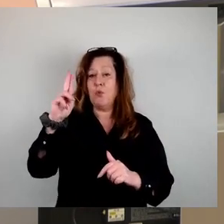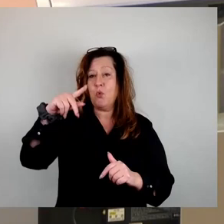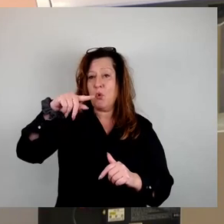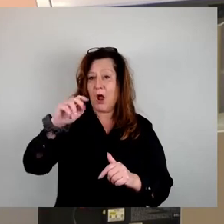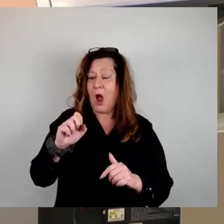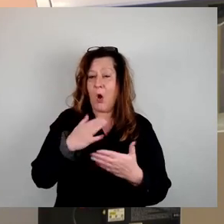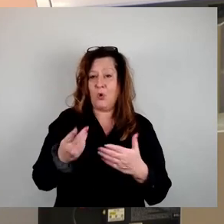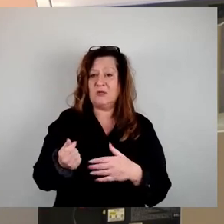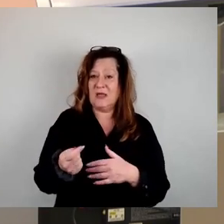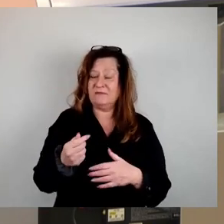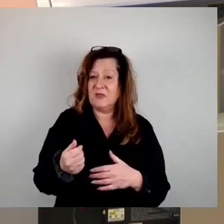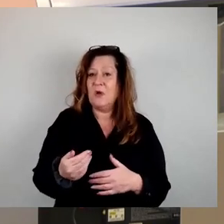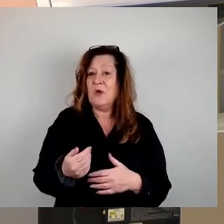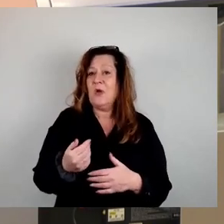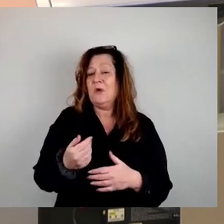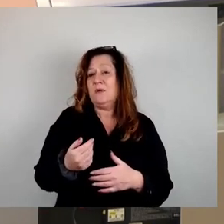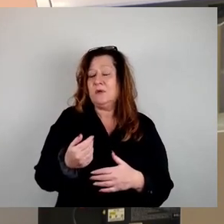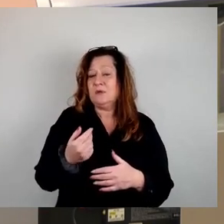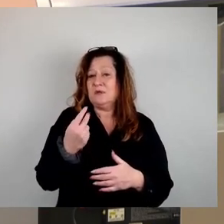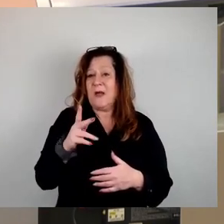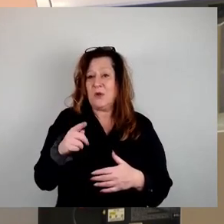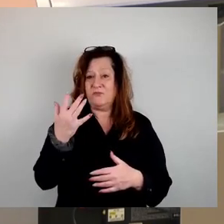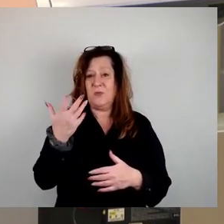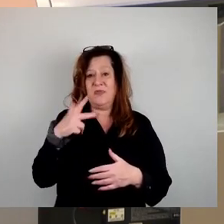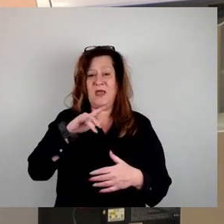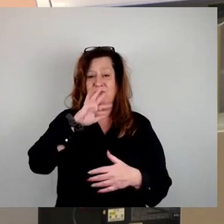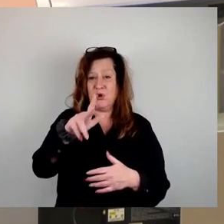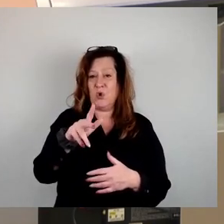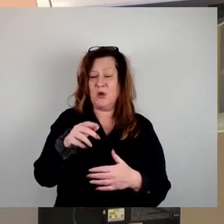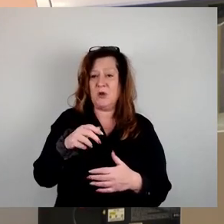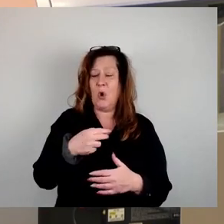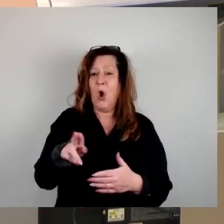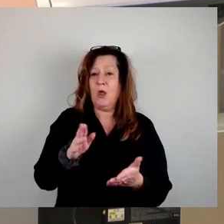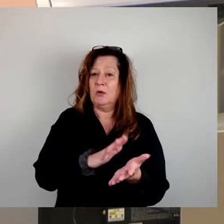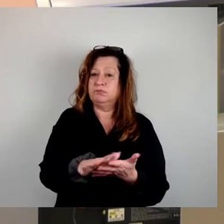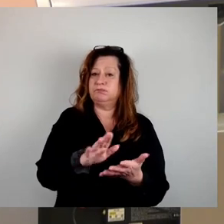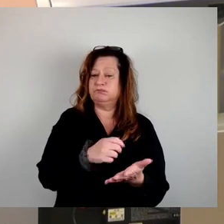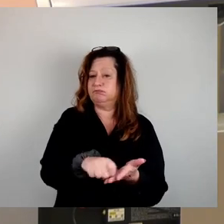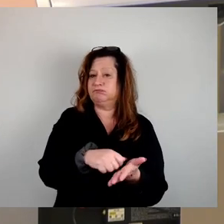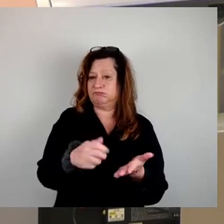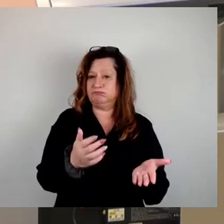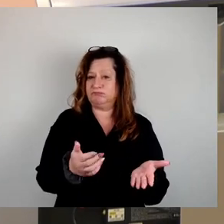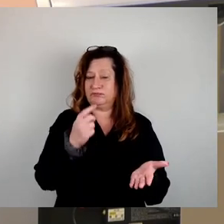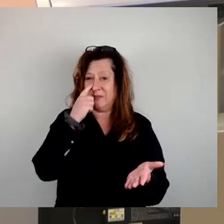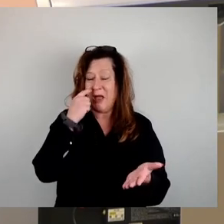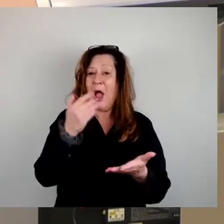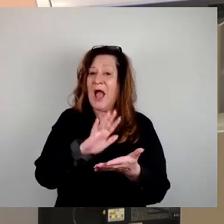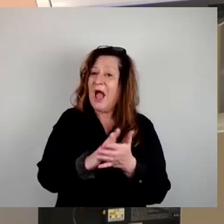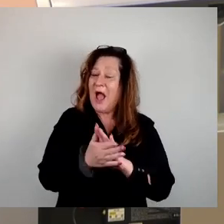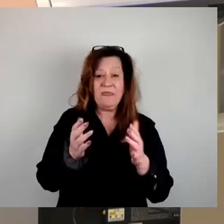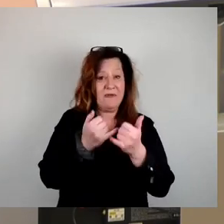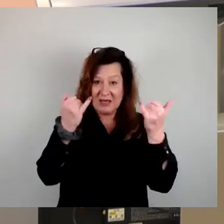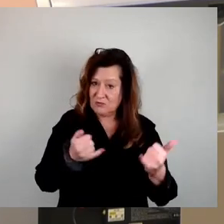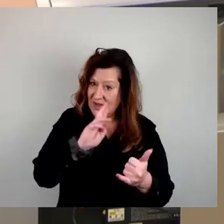235 Millionen Euro gerne ausgegeben werden. Und für das Ansiedeln der Halbleiterindustrie werden auch große Summen